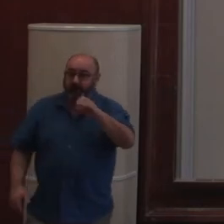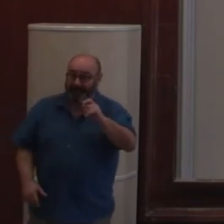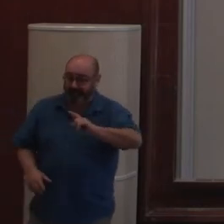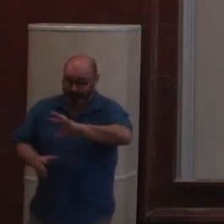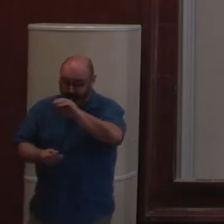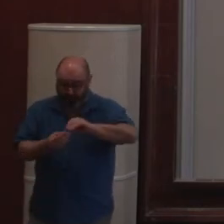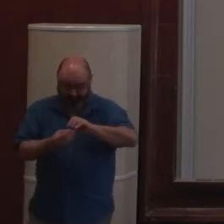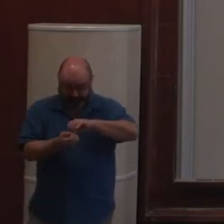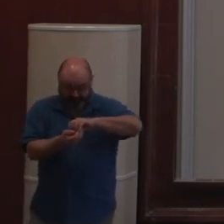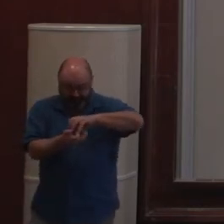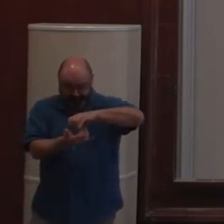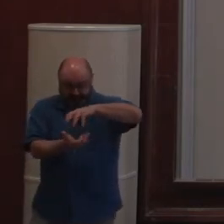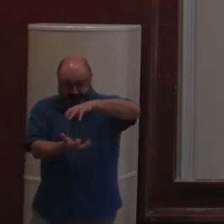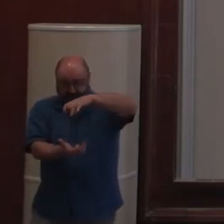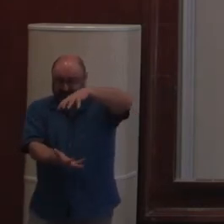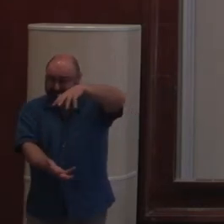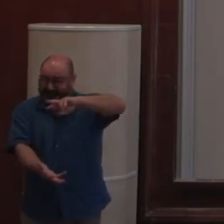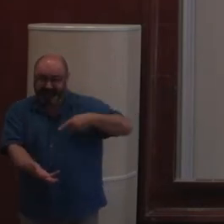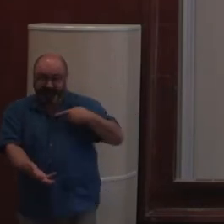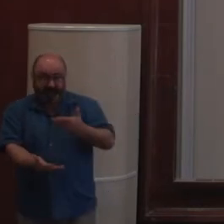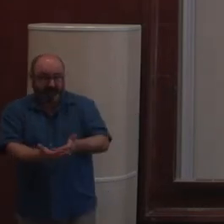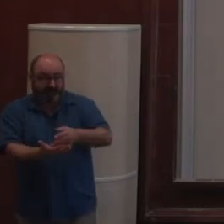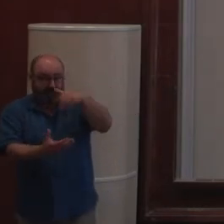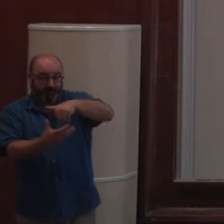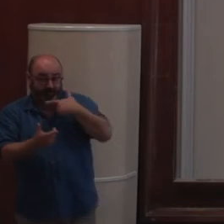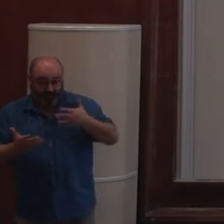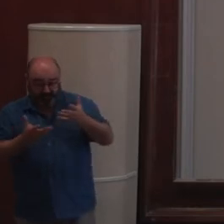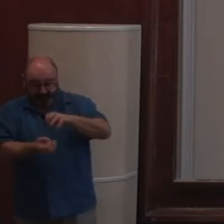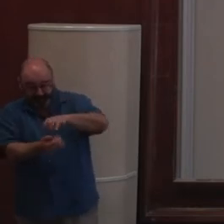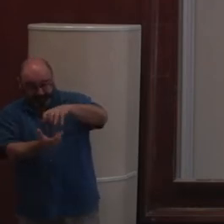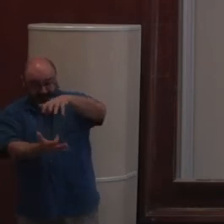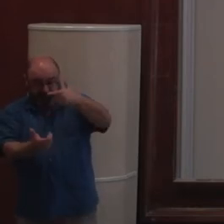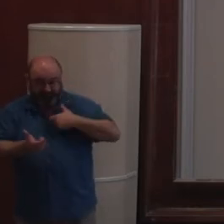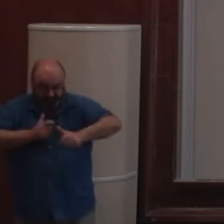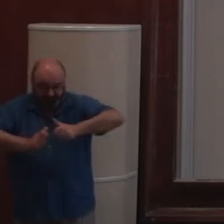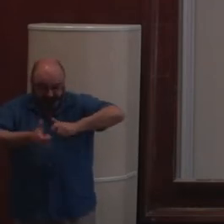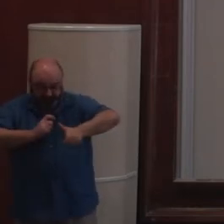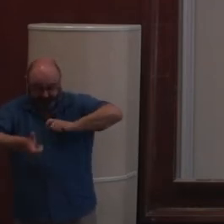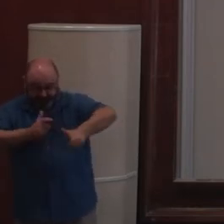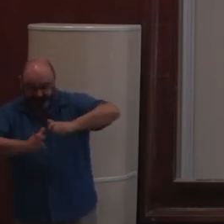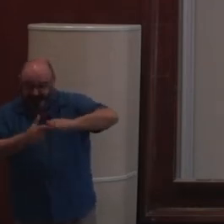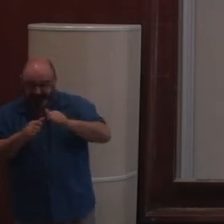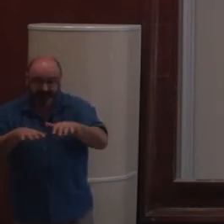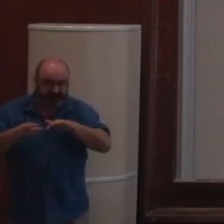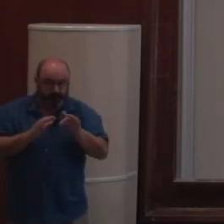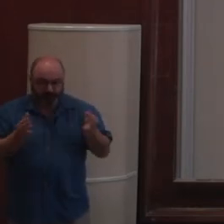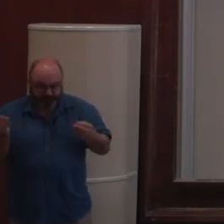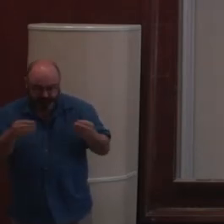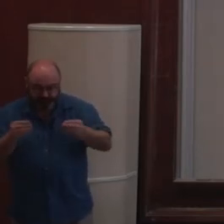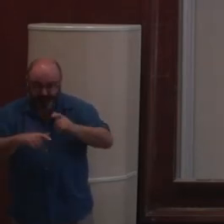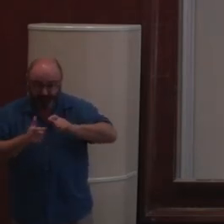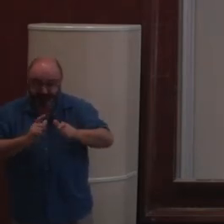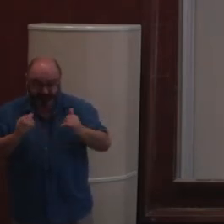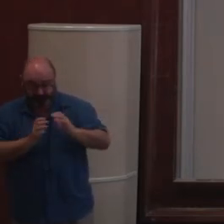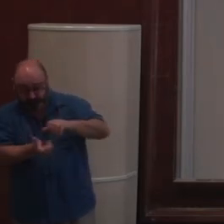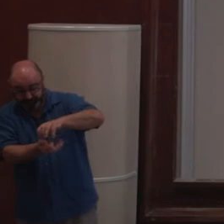vivants. On a l'impression d'être en face d'êtres vivants avec qui on discute par les méthodes, etc. On joue